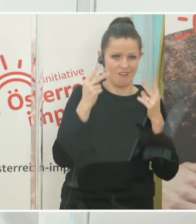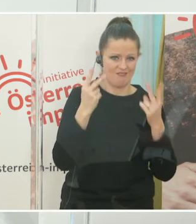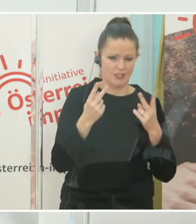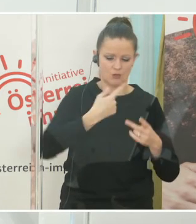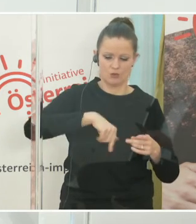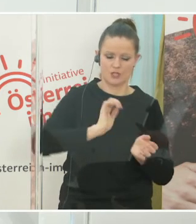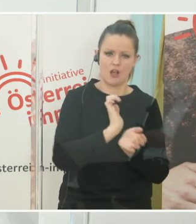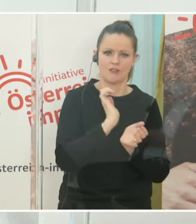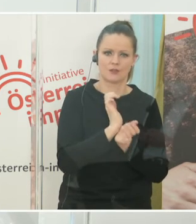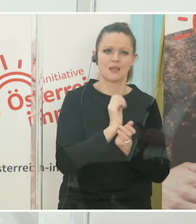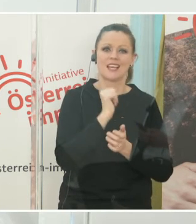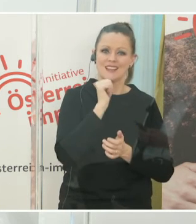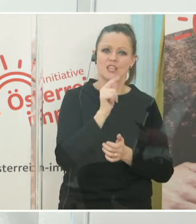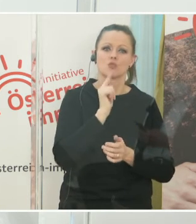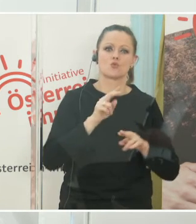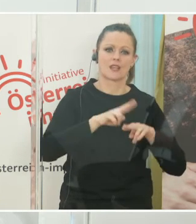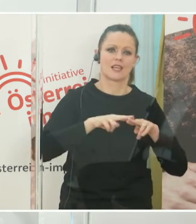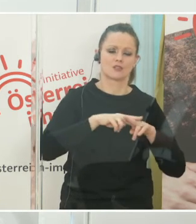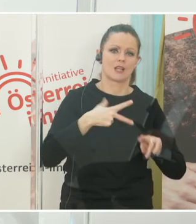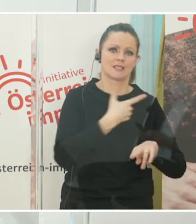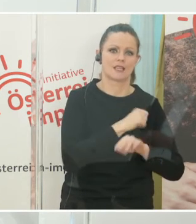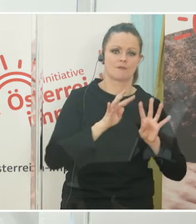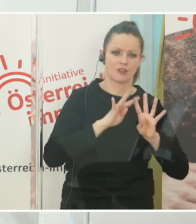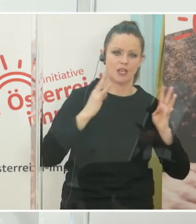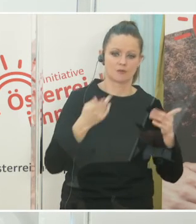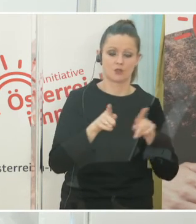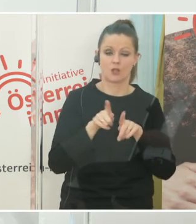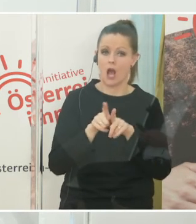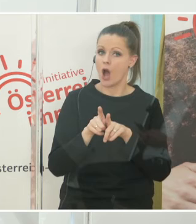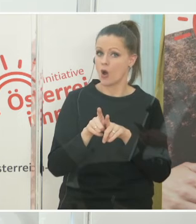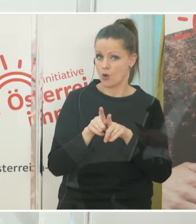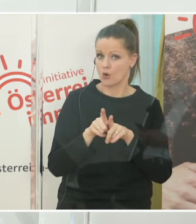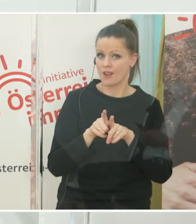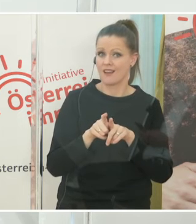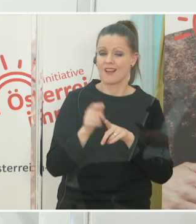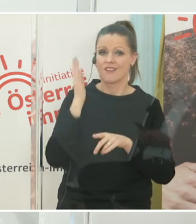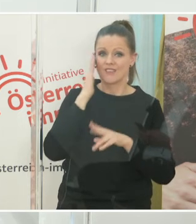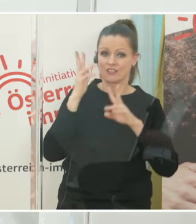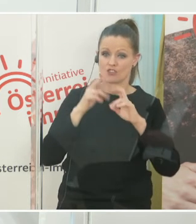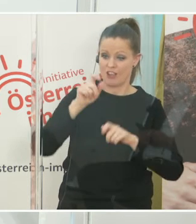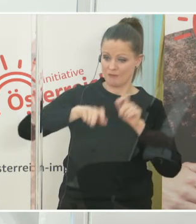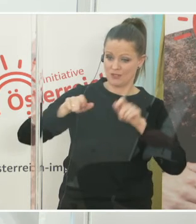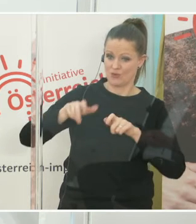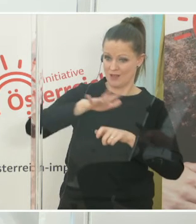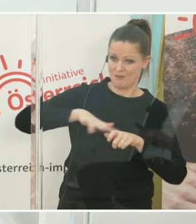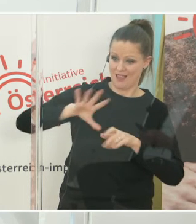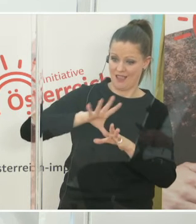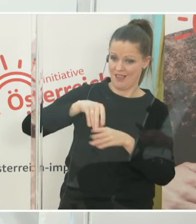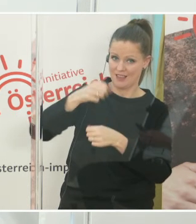nicht nur vom Nationalen Impfgremium, sondern eben auch von Seiten der Wissenschaftler, die in dem Bereich sind,